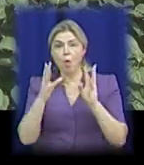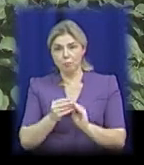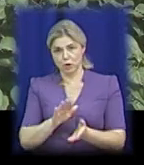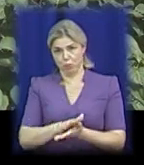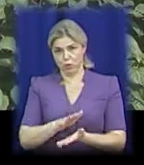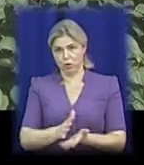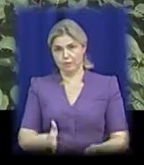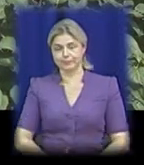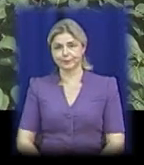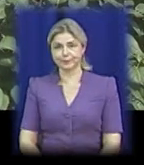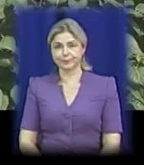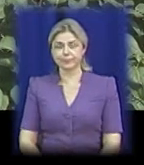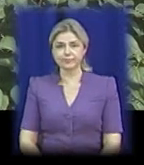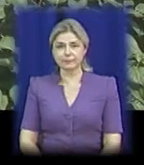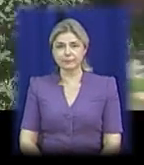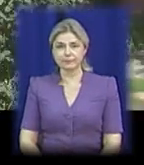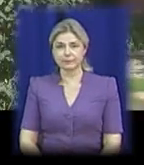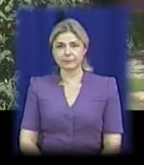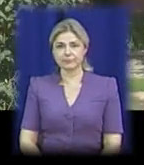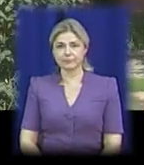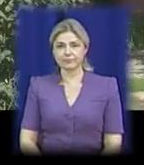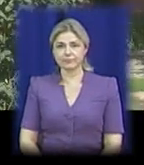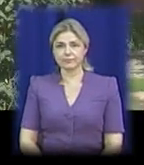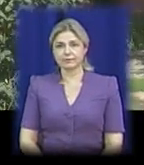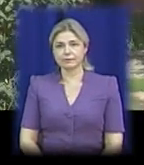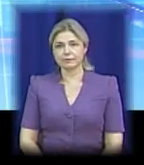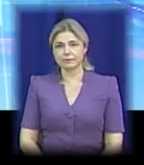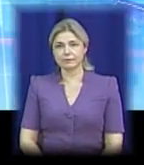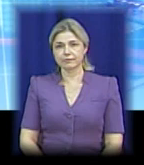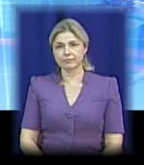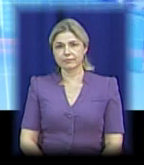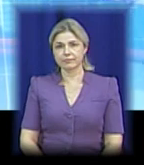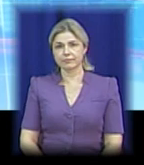Вікторія Чернявська, Юлія Кускова, Ігор Чорний. Телевізійні новини Миколаївщини.